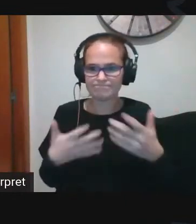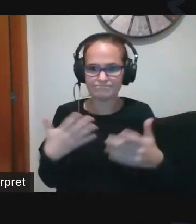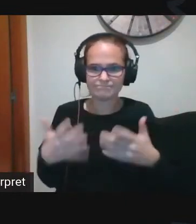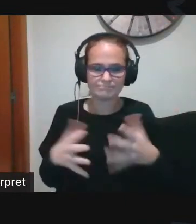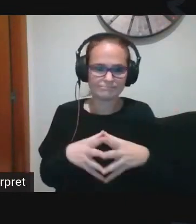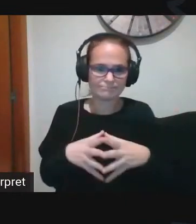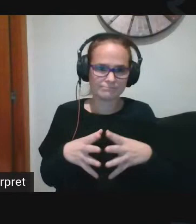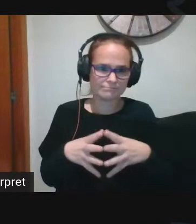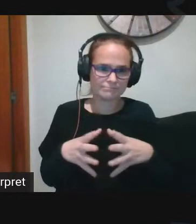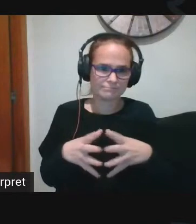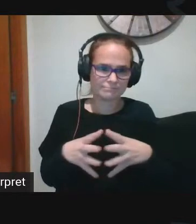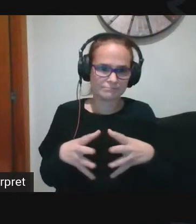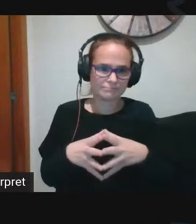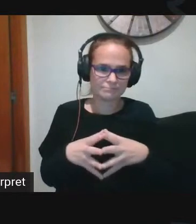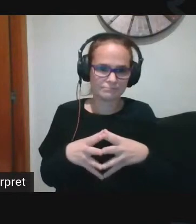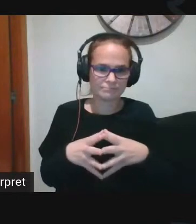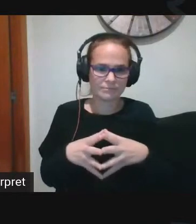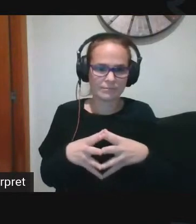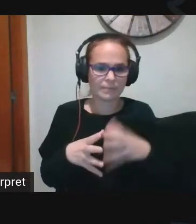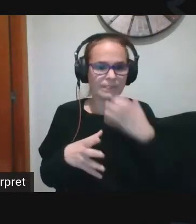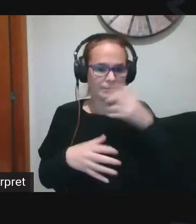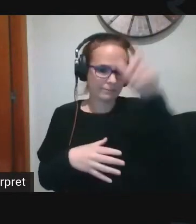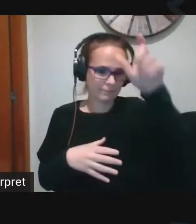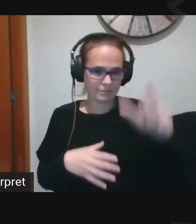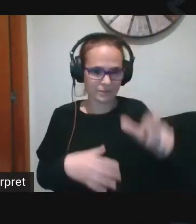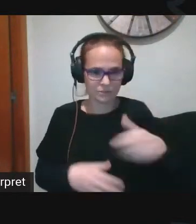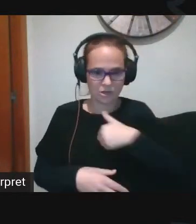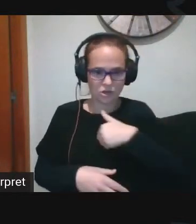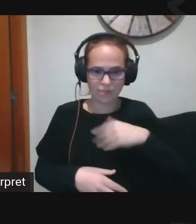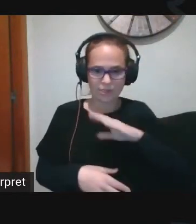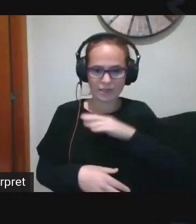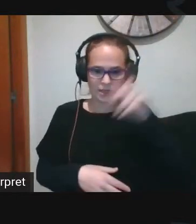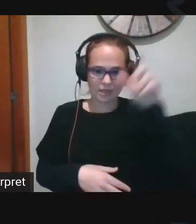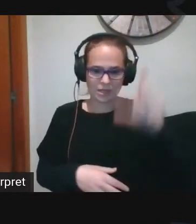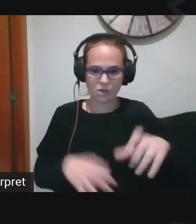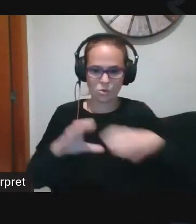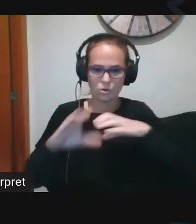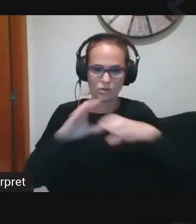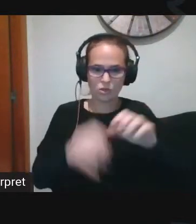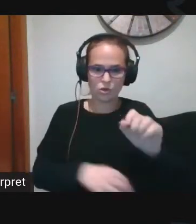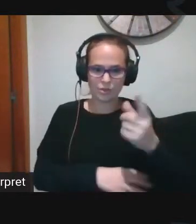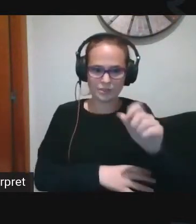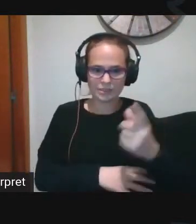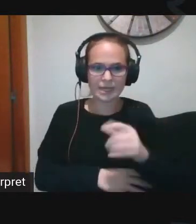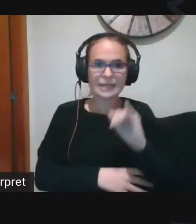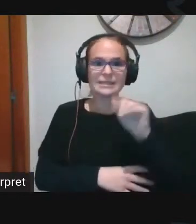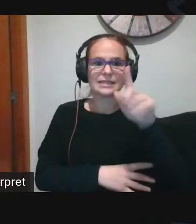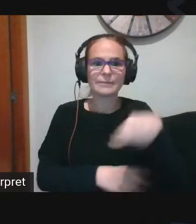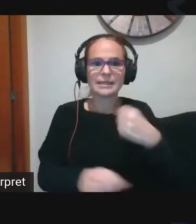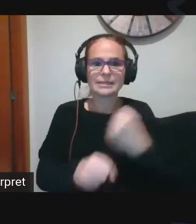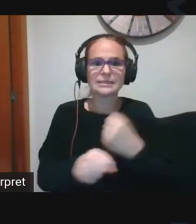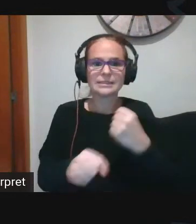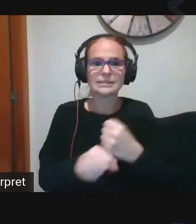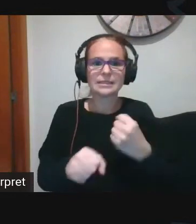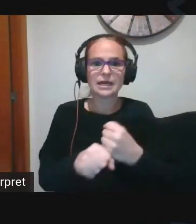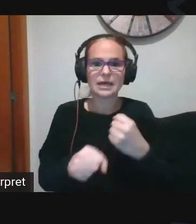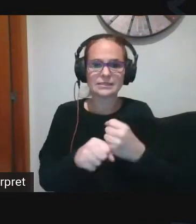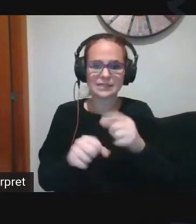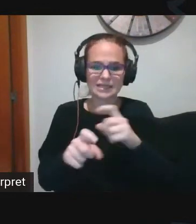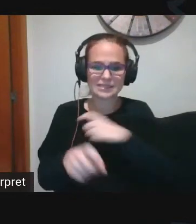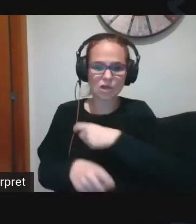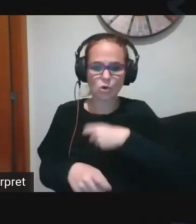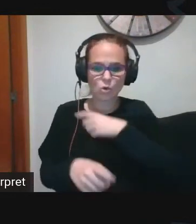quina és la coordinadora digital i quines són les tasques de la comissió